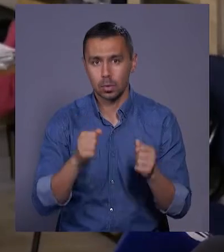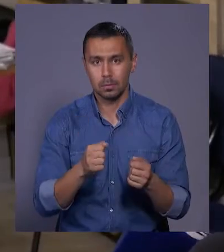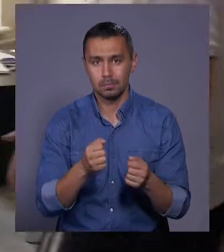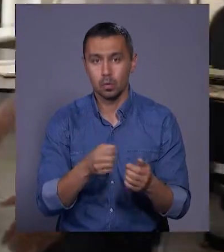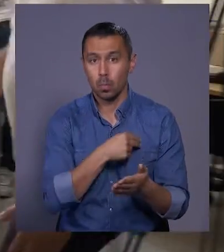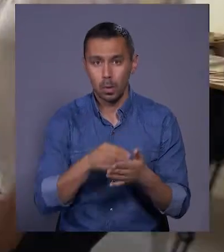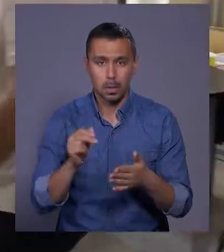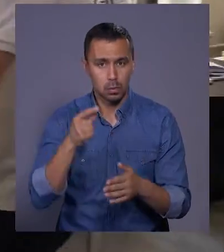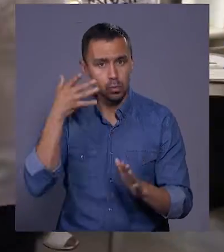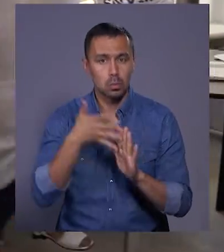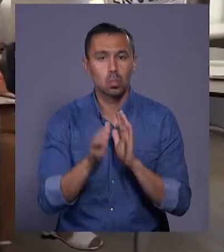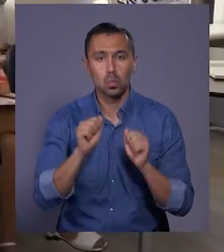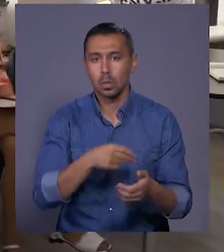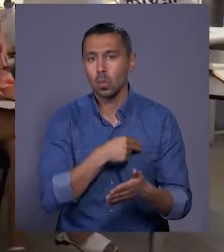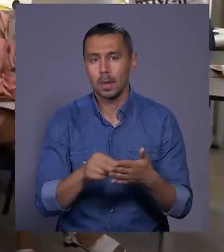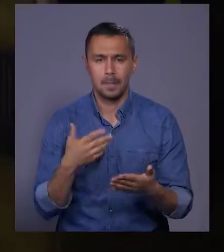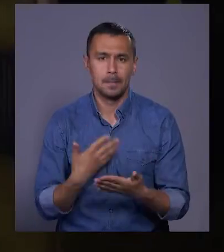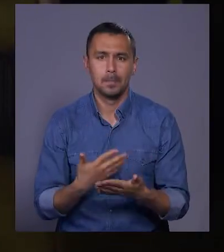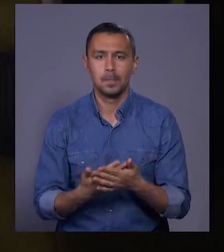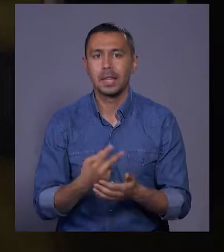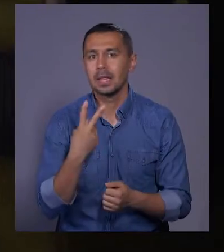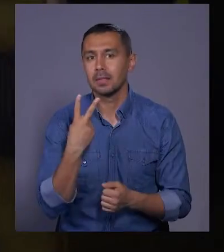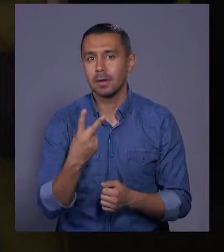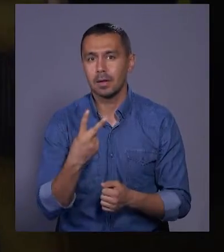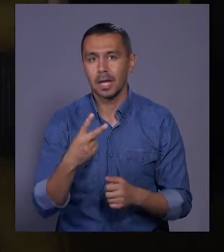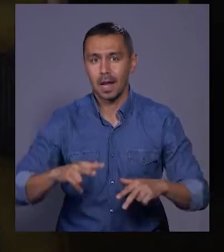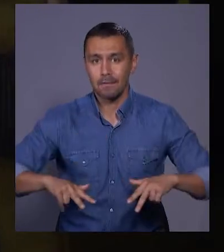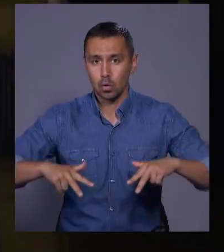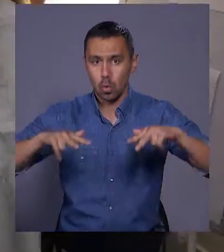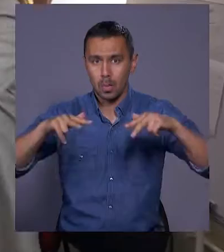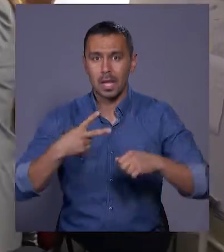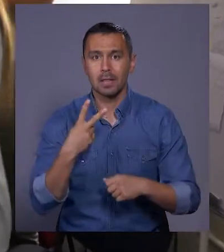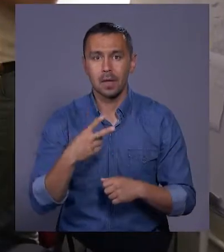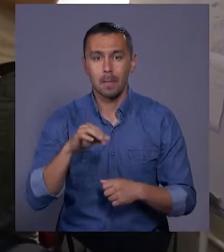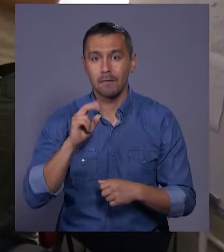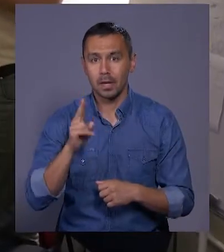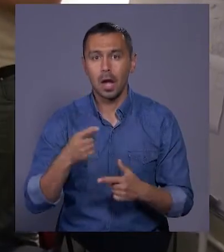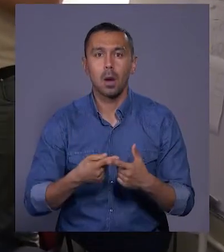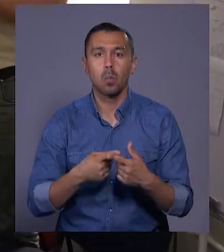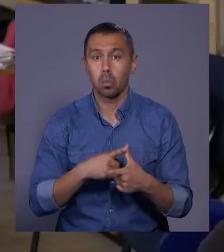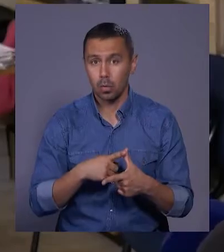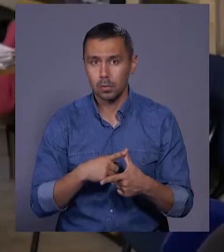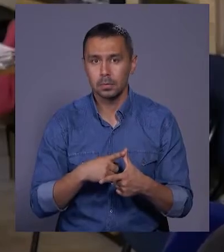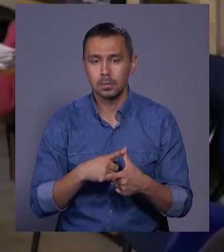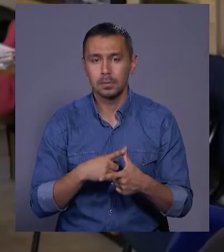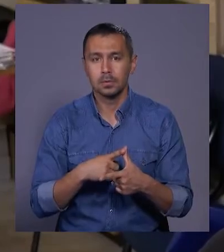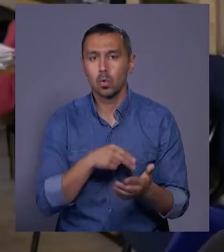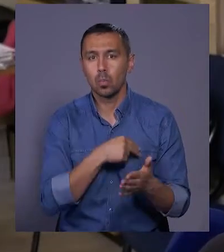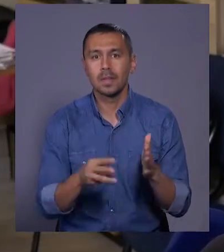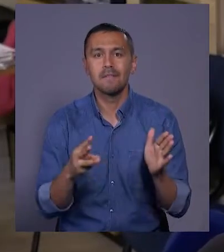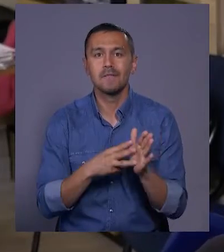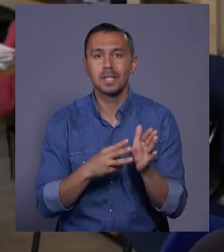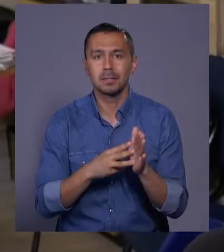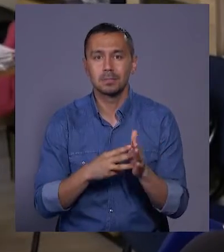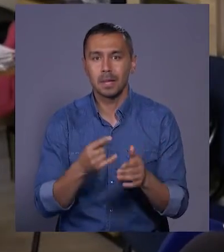закрити. І ми зрозуміли, що ми можемо закрити там два квадрокоптери, два мавіка або закрити вісім запитів